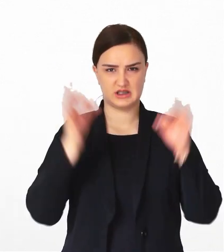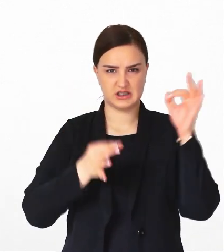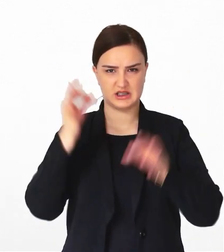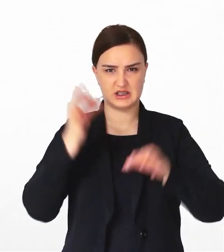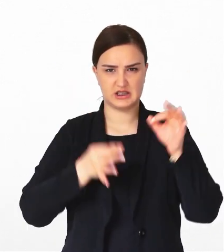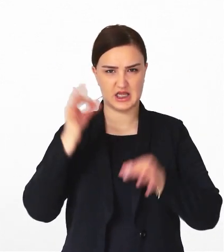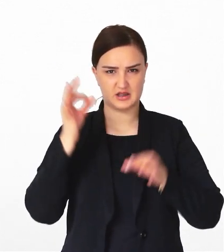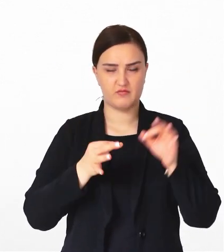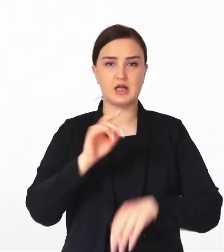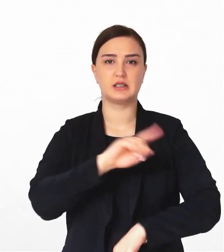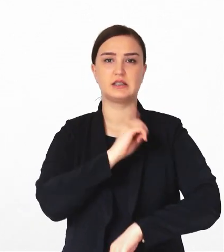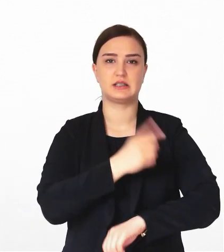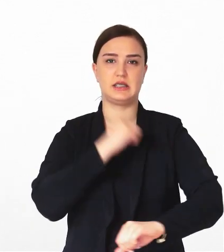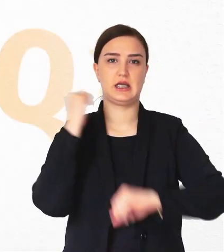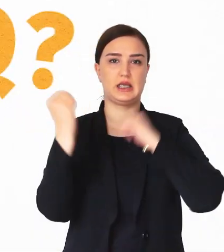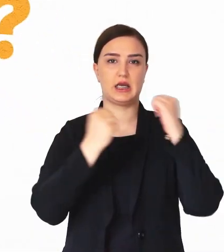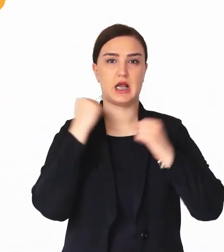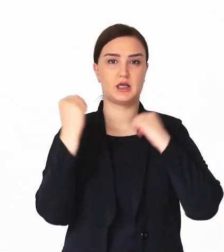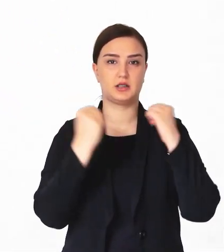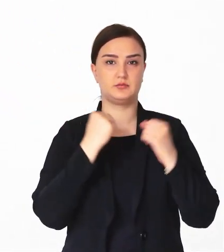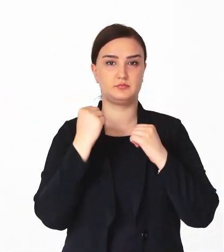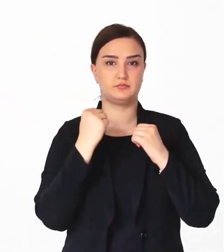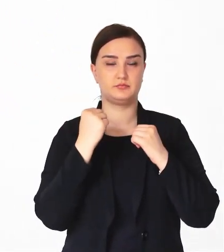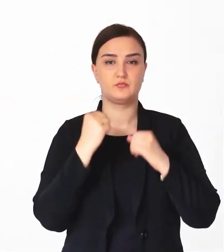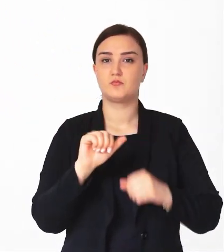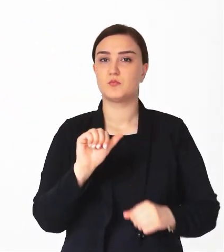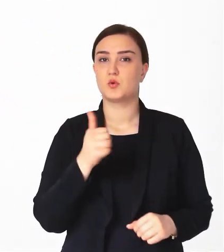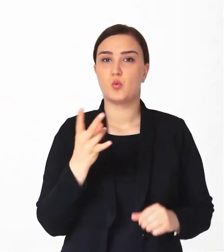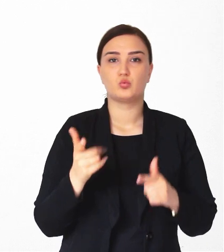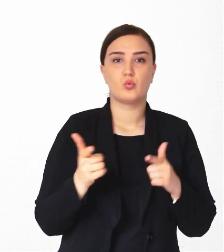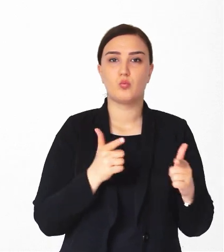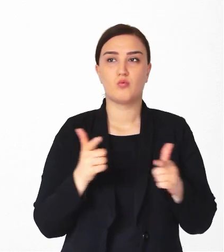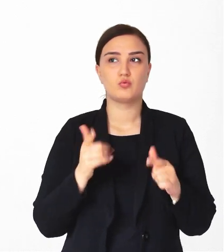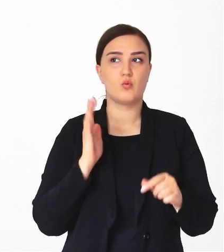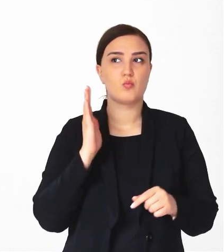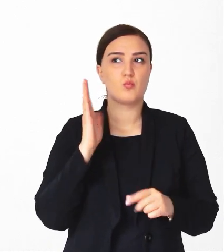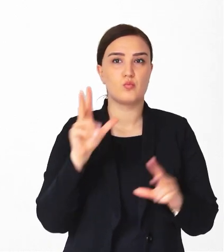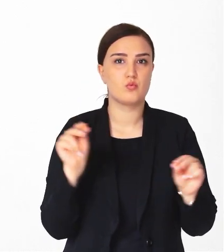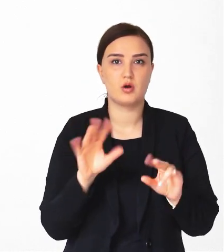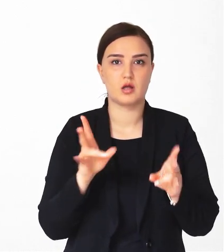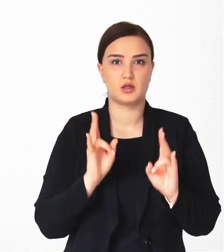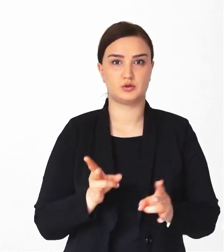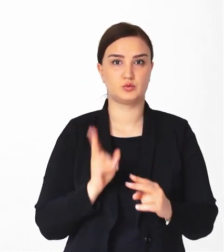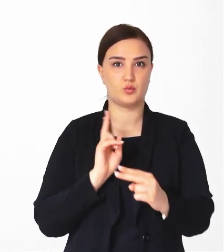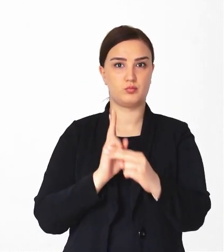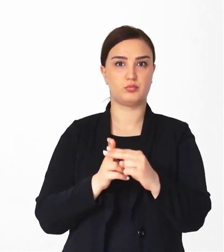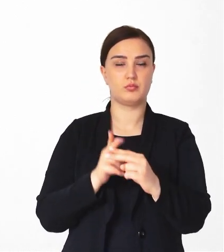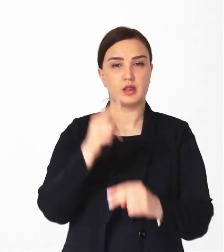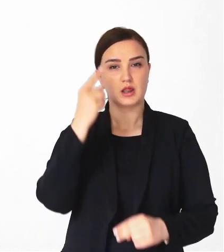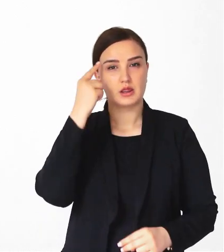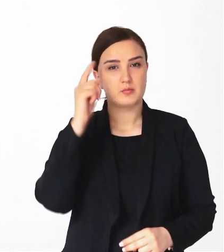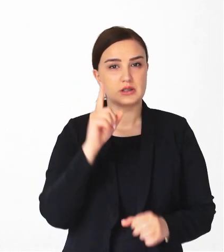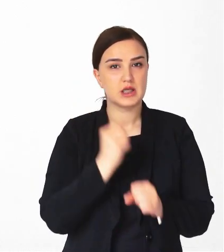güclü külək. Fəlakətlərə necə hazırlaşaq? Fəlakətdən əvvəl, fəlakət zamanı və